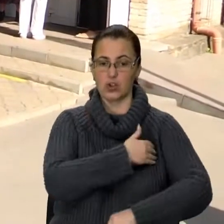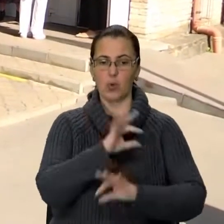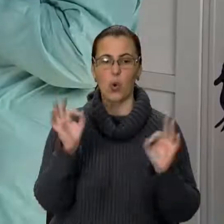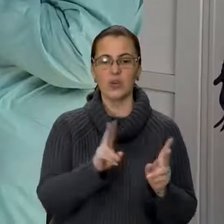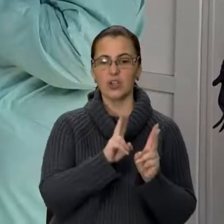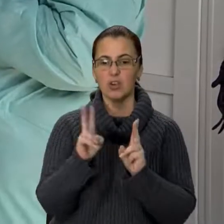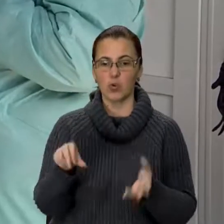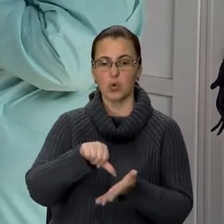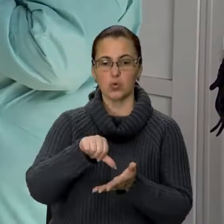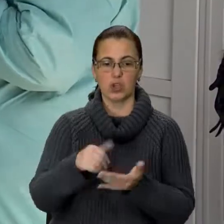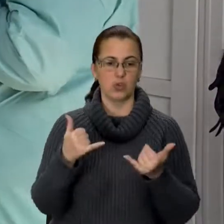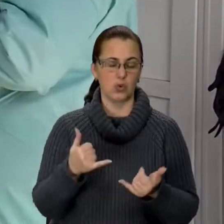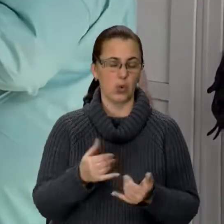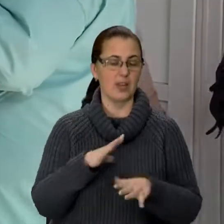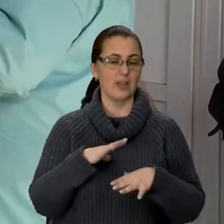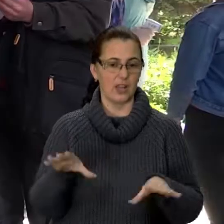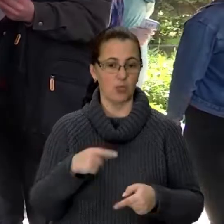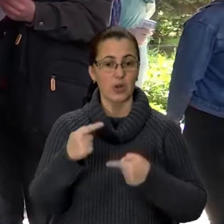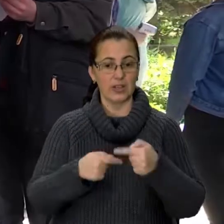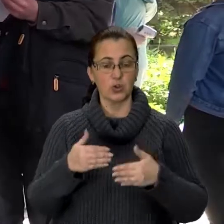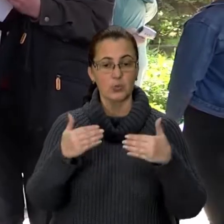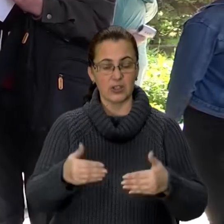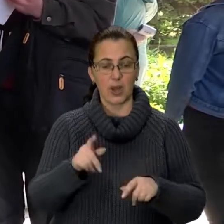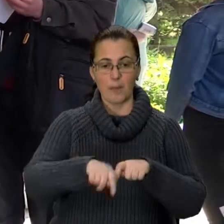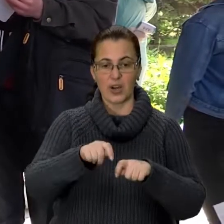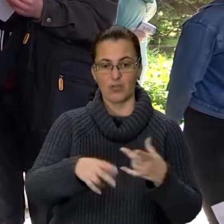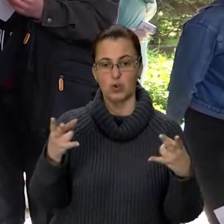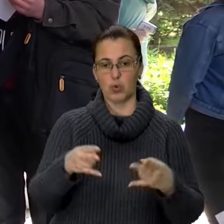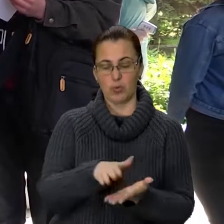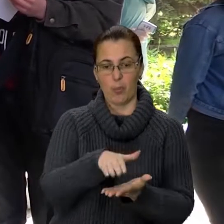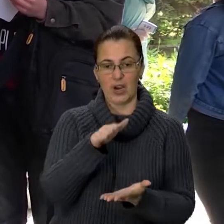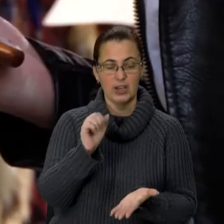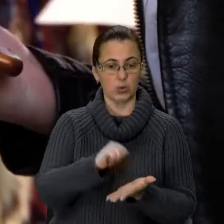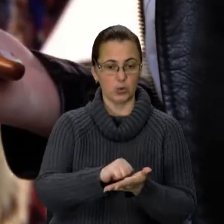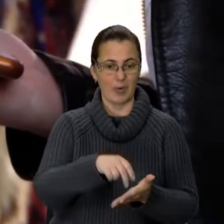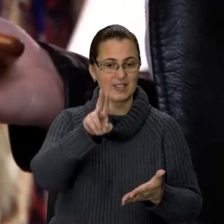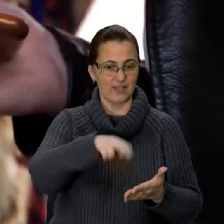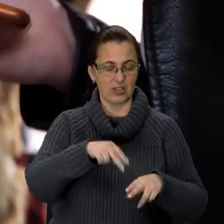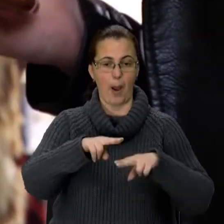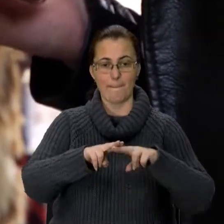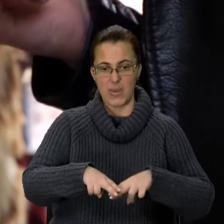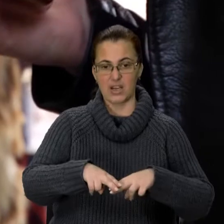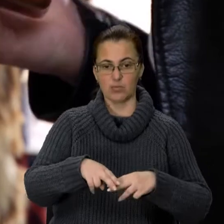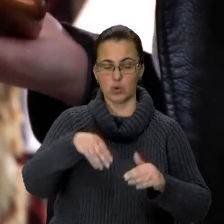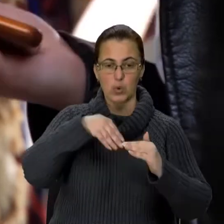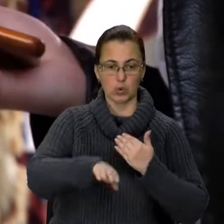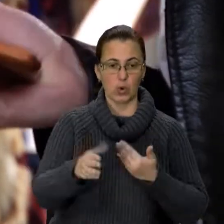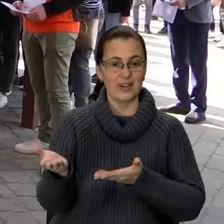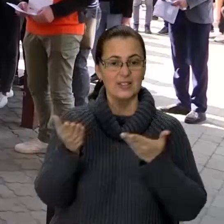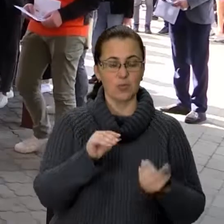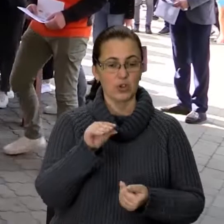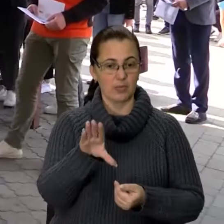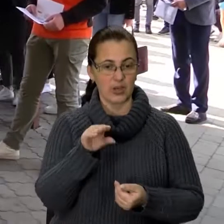кого з учасників нині не виявили. Наступний етап – перевірка необхідного пакету документів, сертифікат, паспорт та роздруковане запрошення